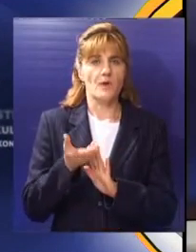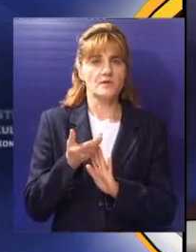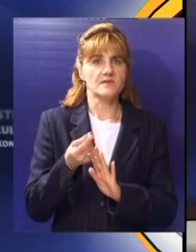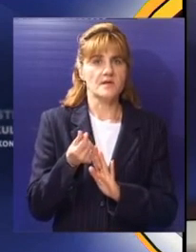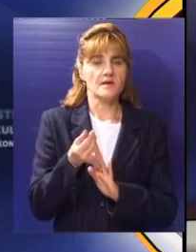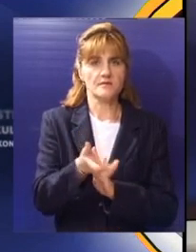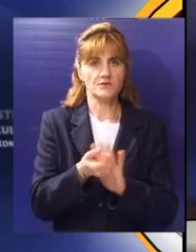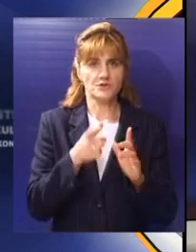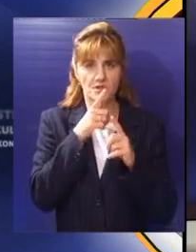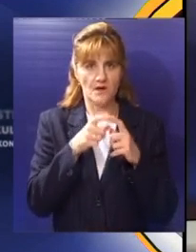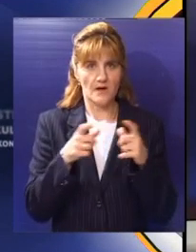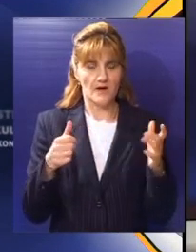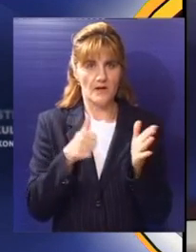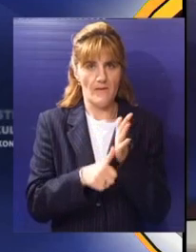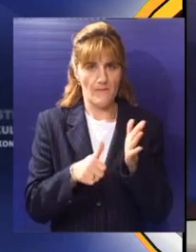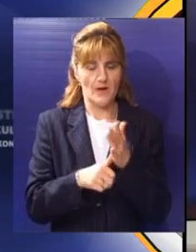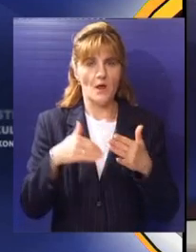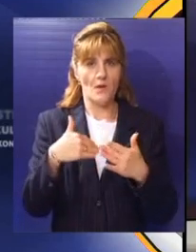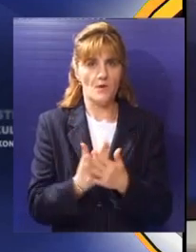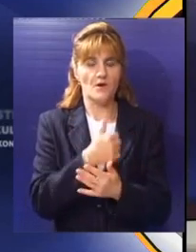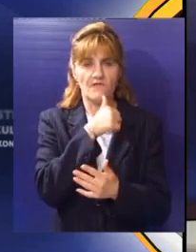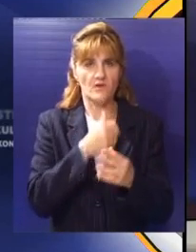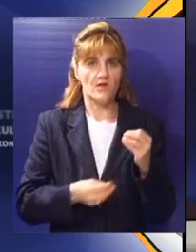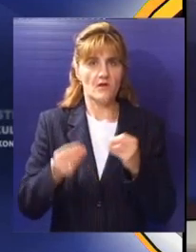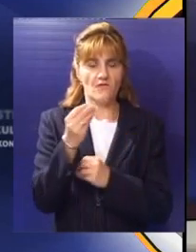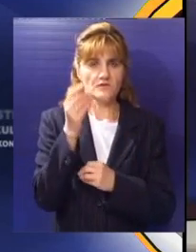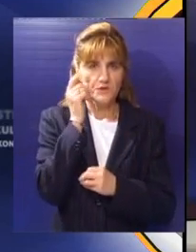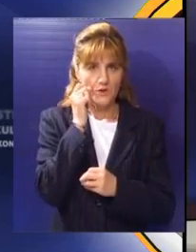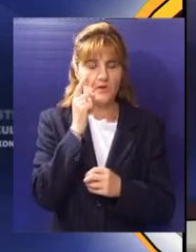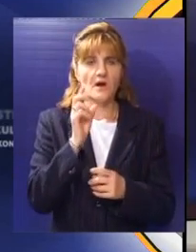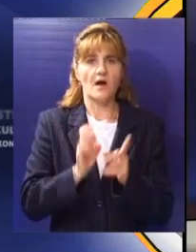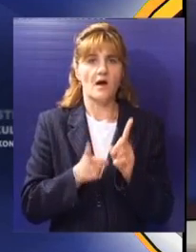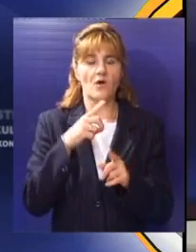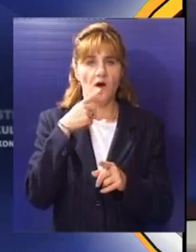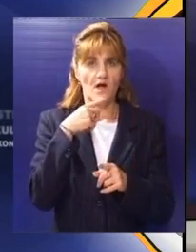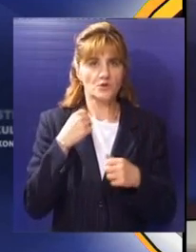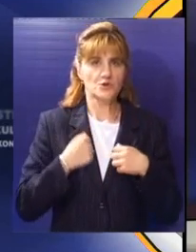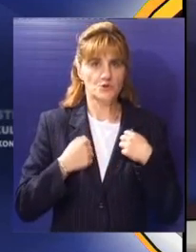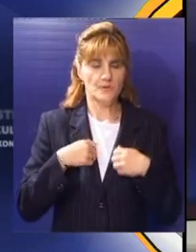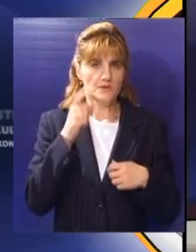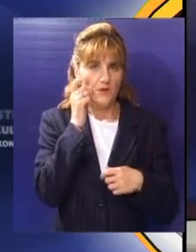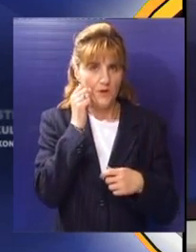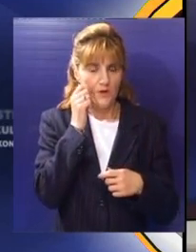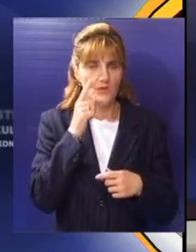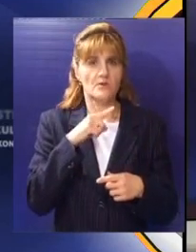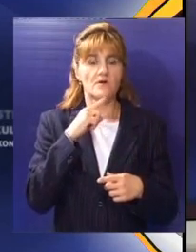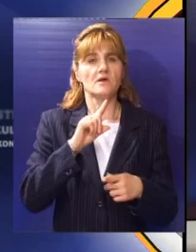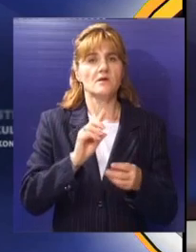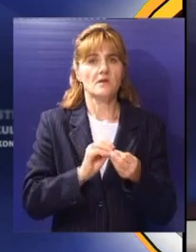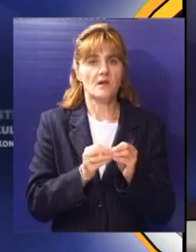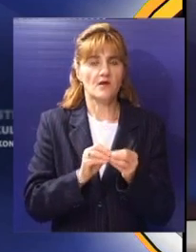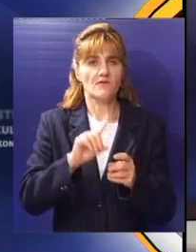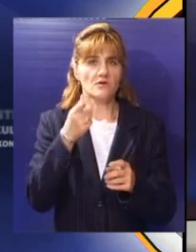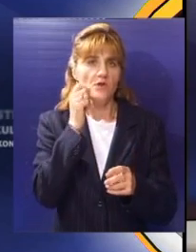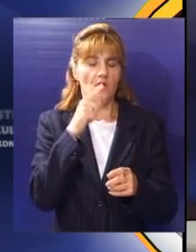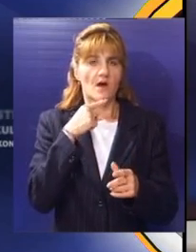Podizanje čekova prema rečima ljudi iz banaka ponovo postaje sve učestalije, bar kada je reč o subotičanima. Sa druge strane,